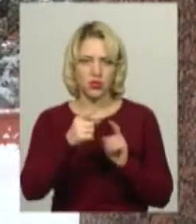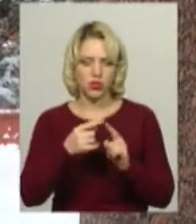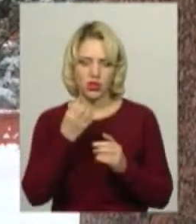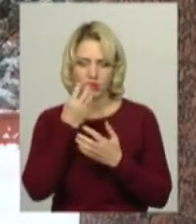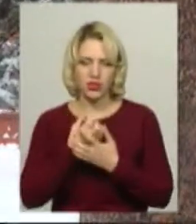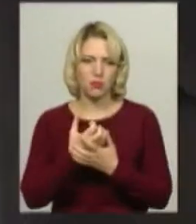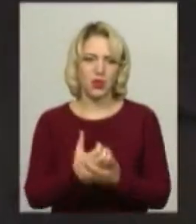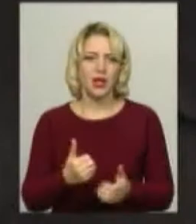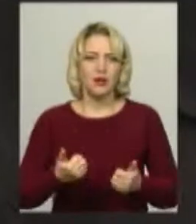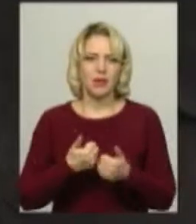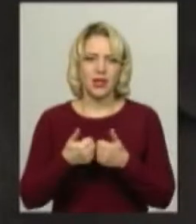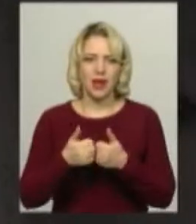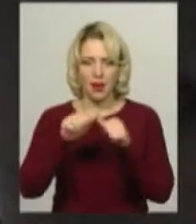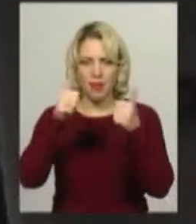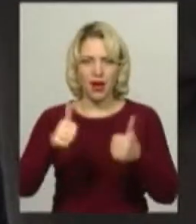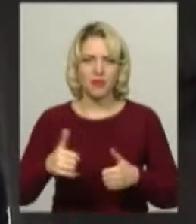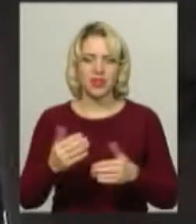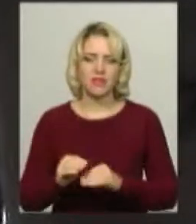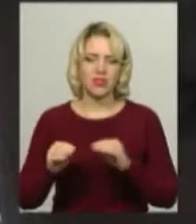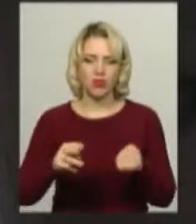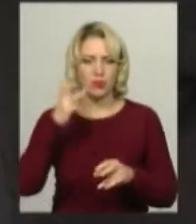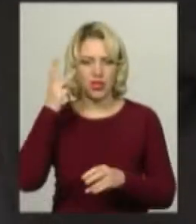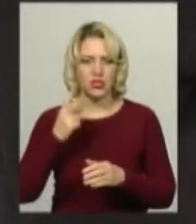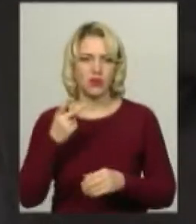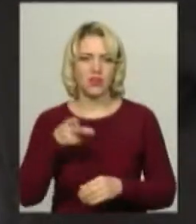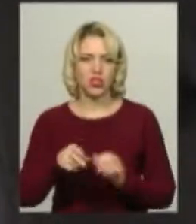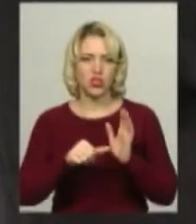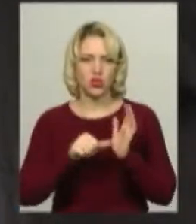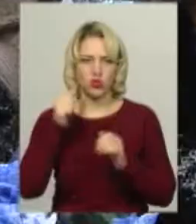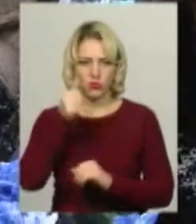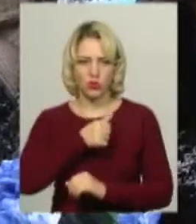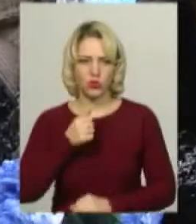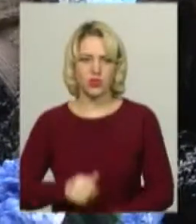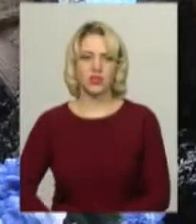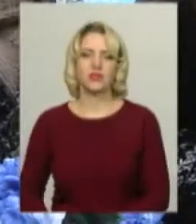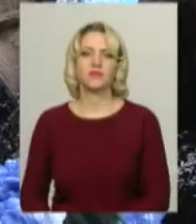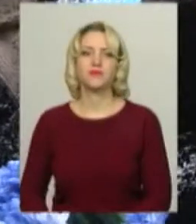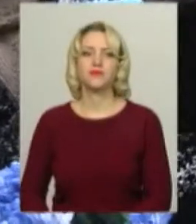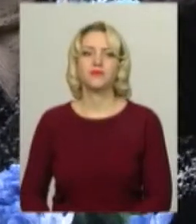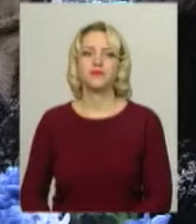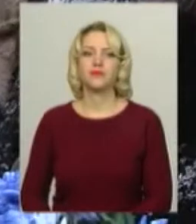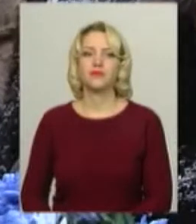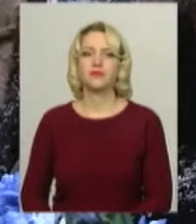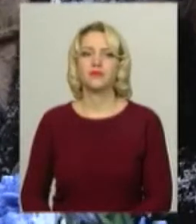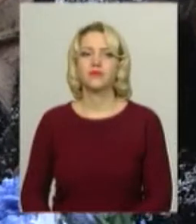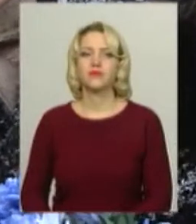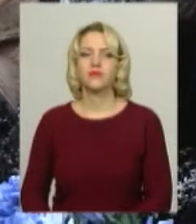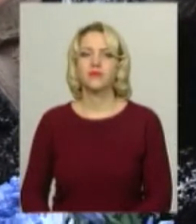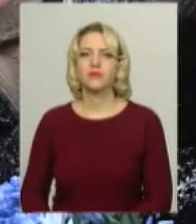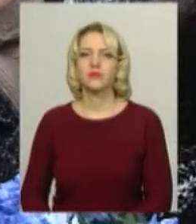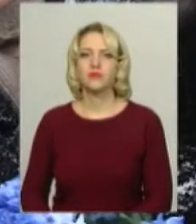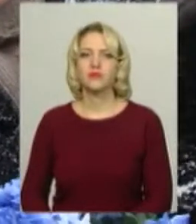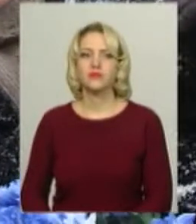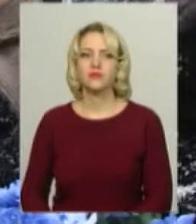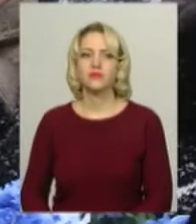квіти біля пам'ятника, який встановили на його честь в Хмельницькому в 2006 році. Кушу його ми